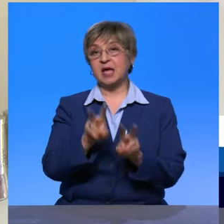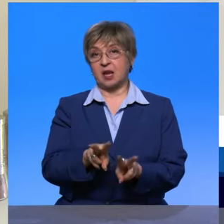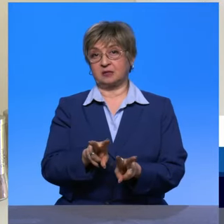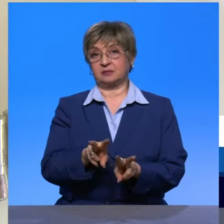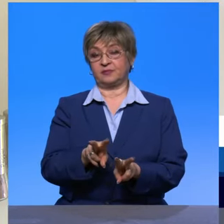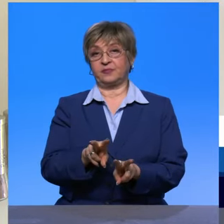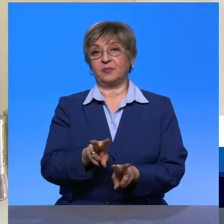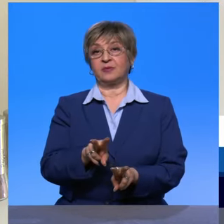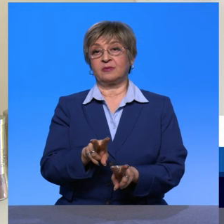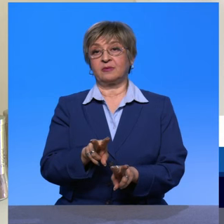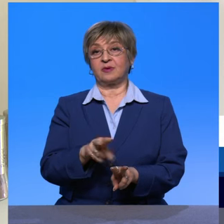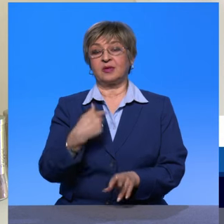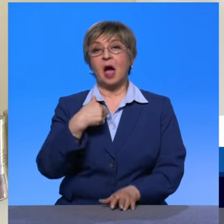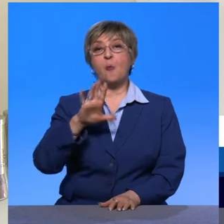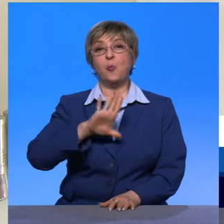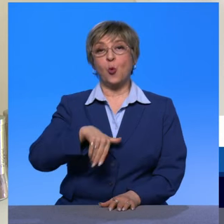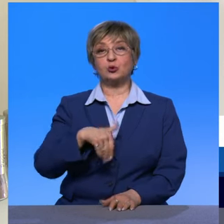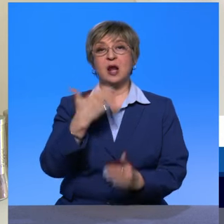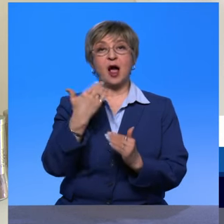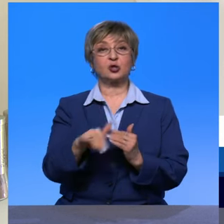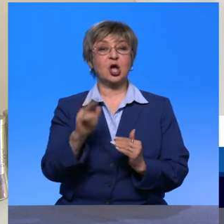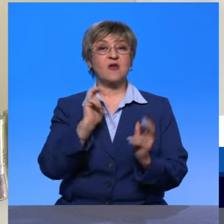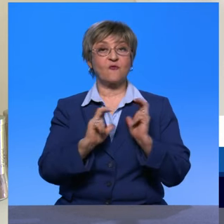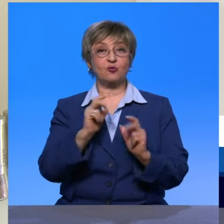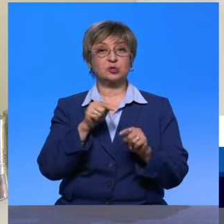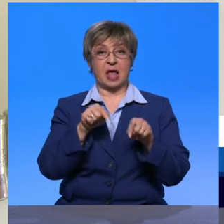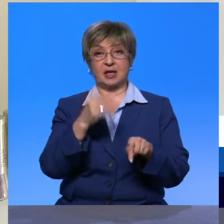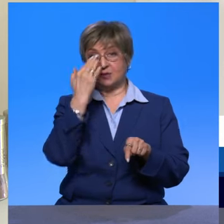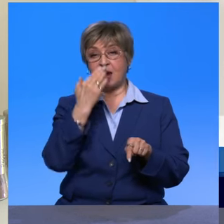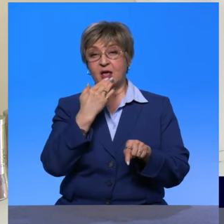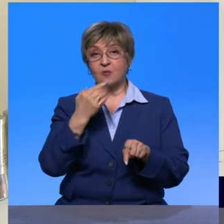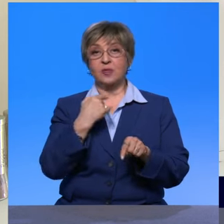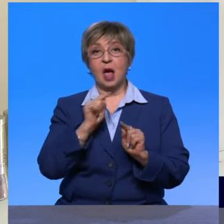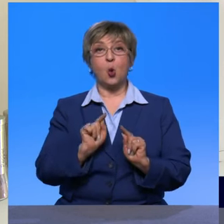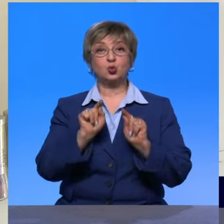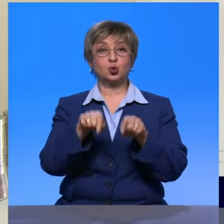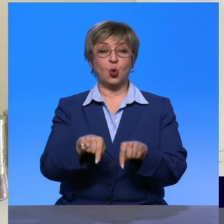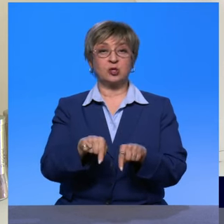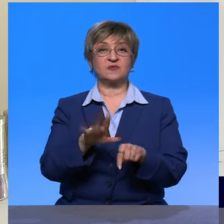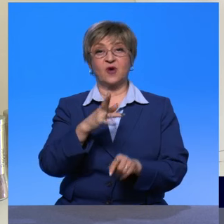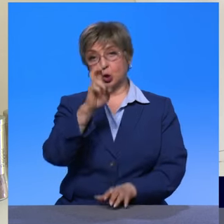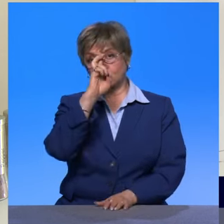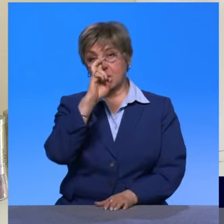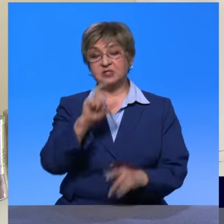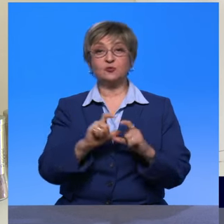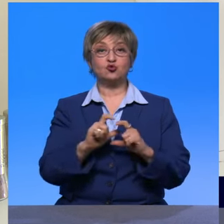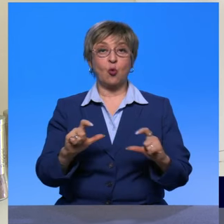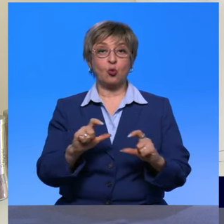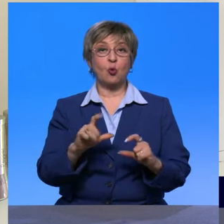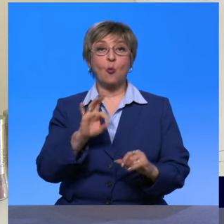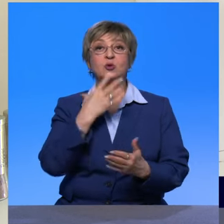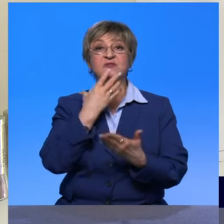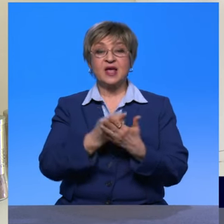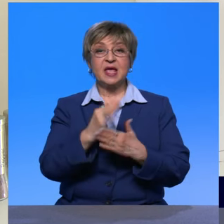так как после окончания вуза этим летом я устроилась в государственную школу по своей